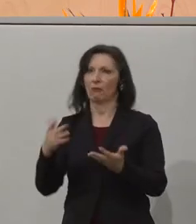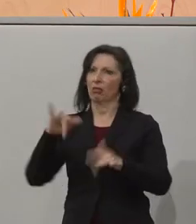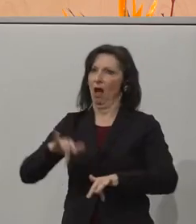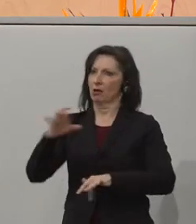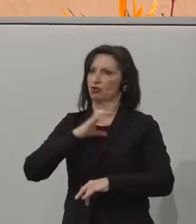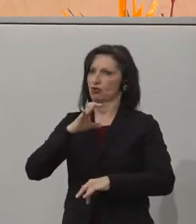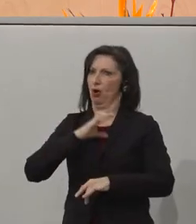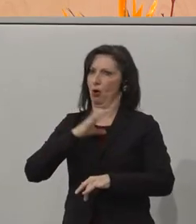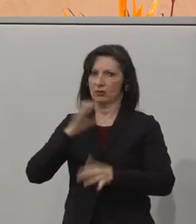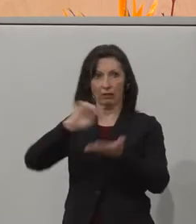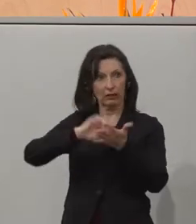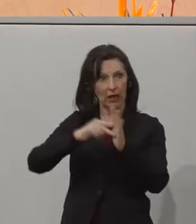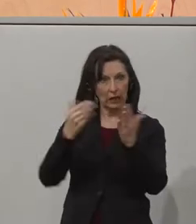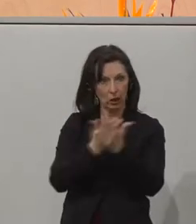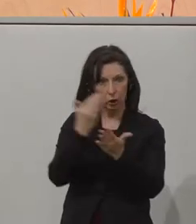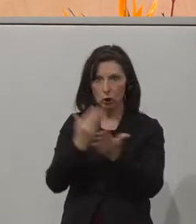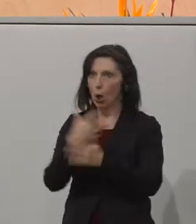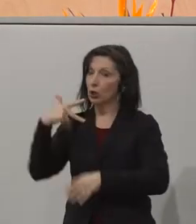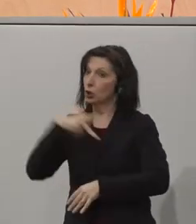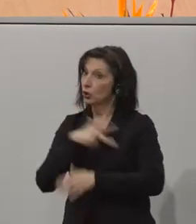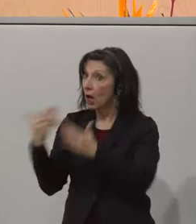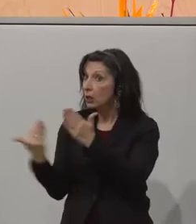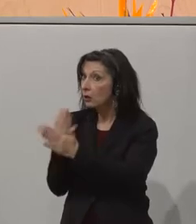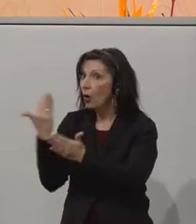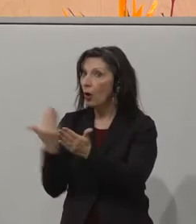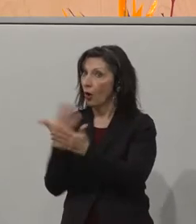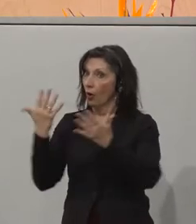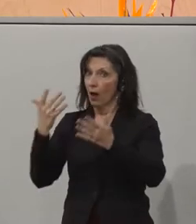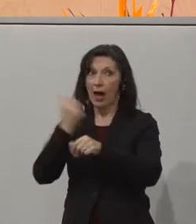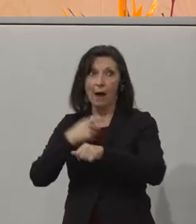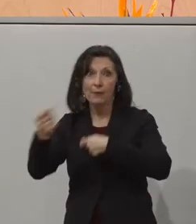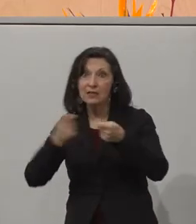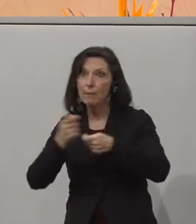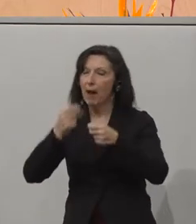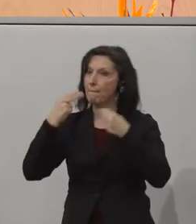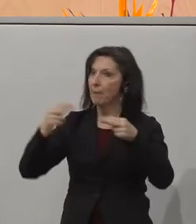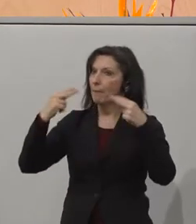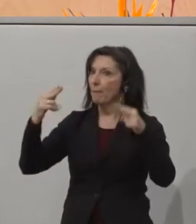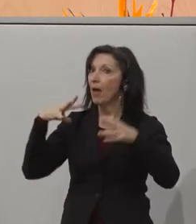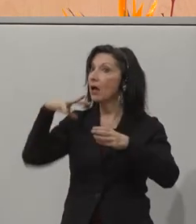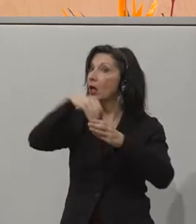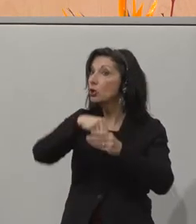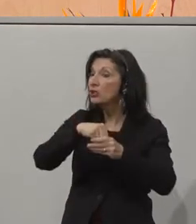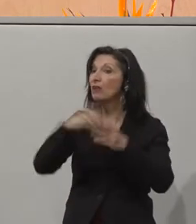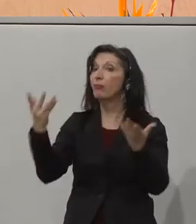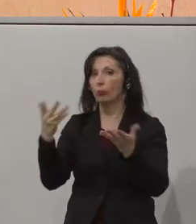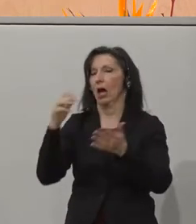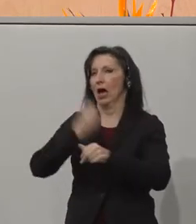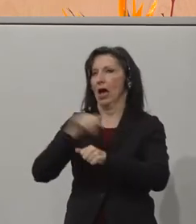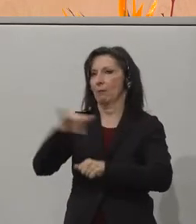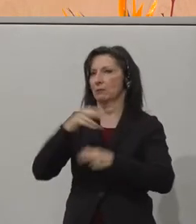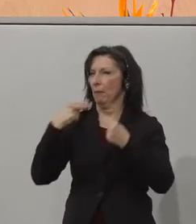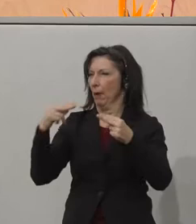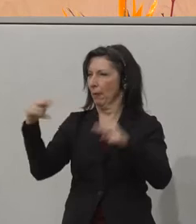Innovationen und durch inklusivere Arbeitsmärkte und attraktivere Arbeitsplätze. Dies könnte, wenn wir das